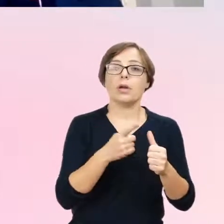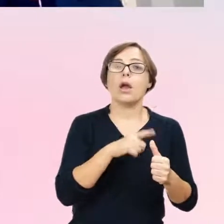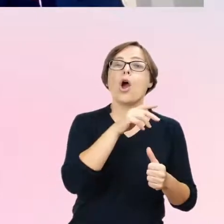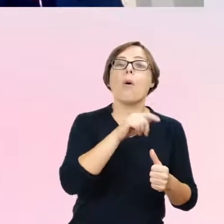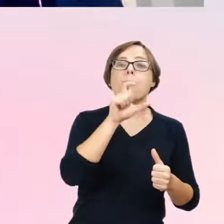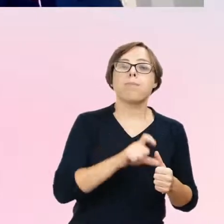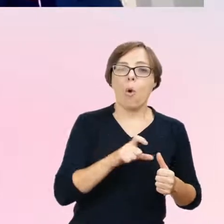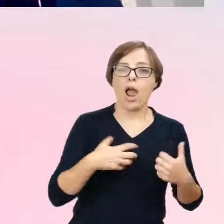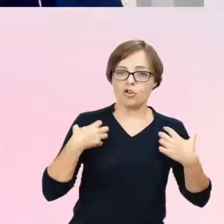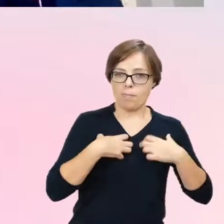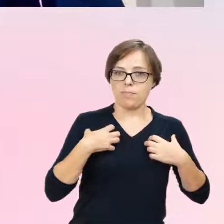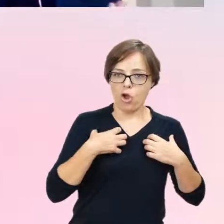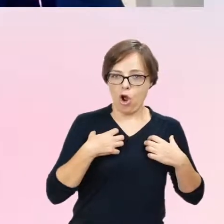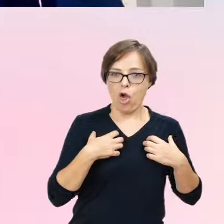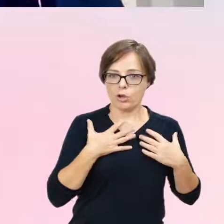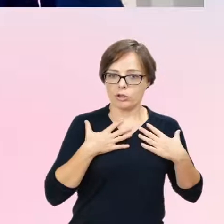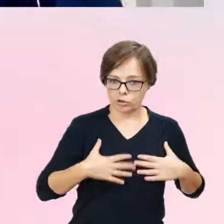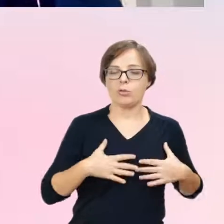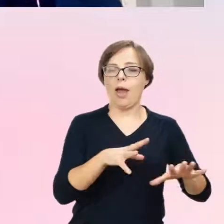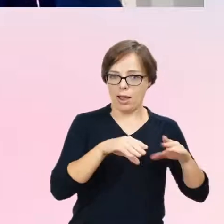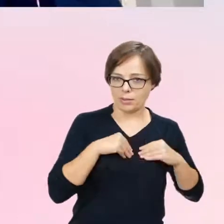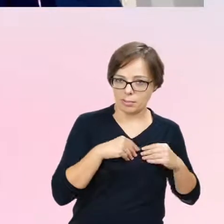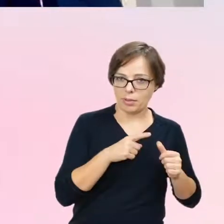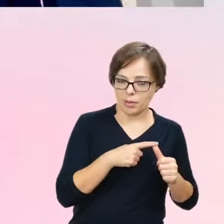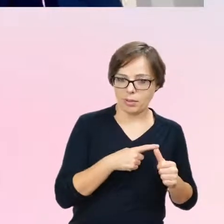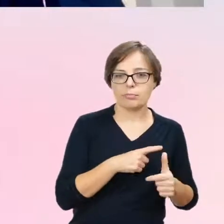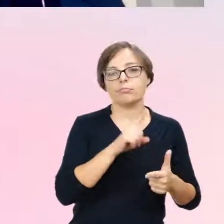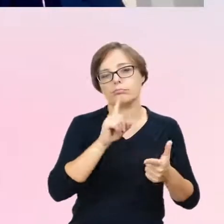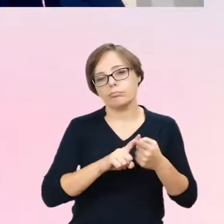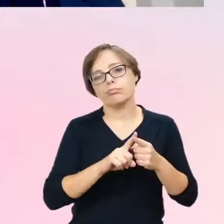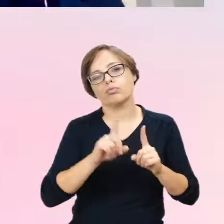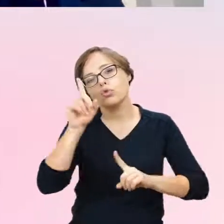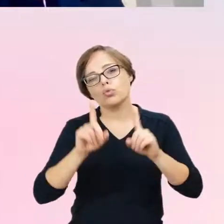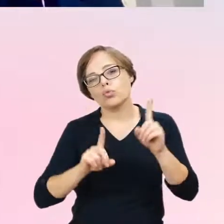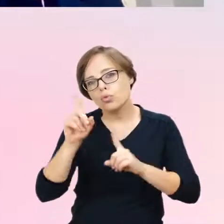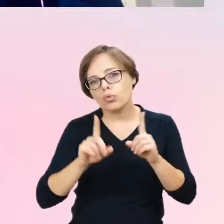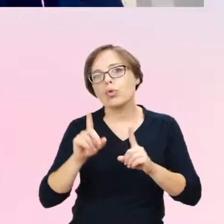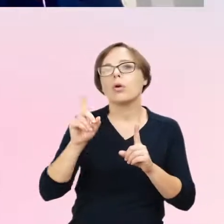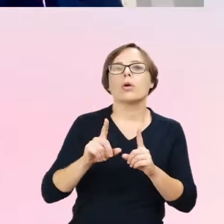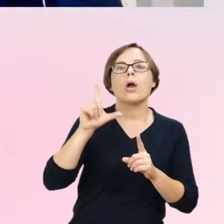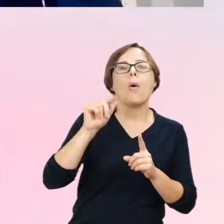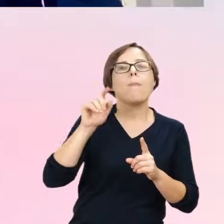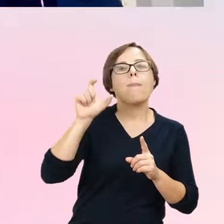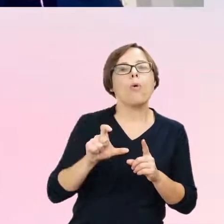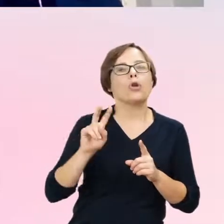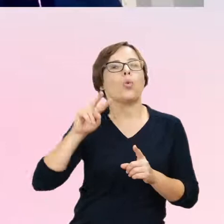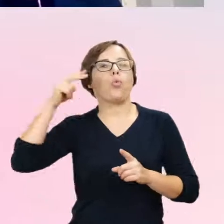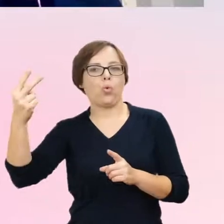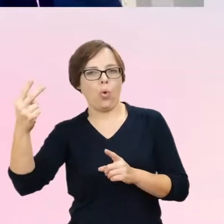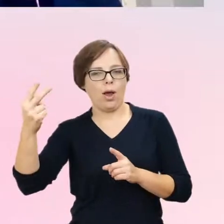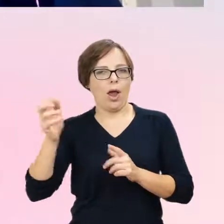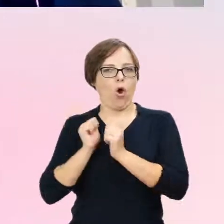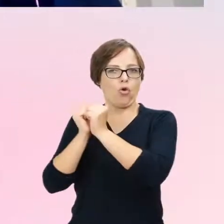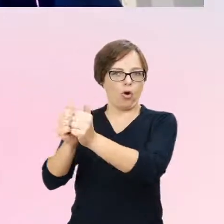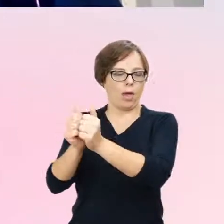związanej z nią roli społecznej. Kolejne to jest sporadyczne lub okresowe odgrywanie płci przeciwnej do biologicznej albo